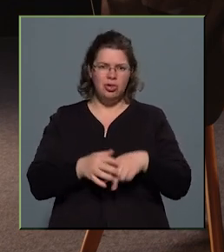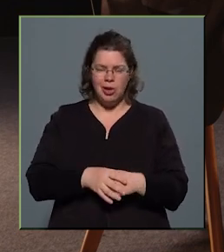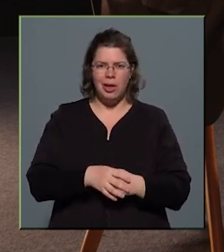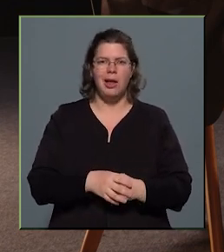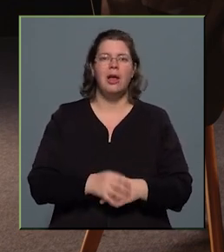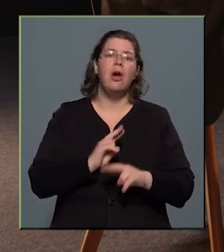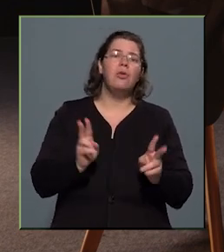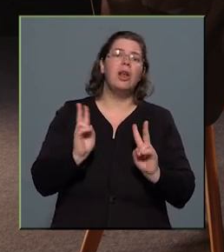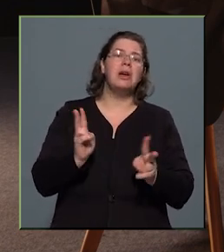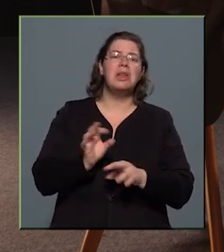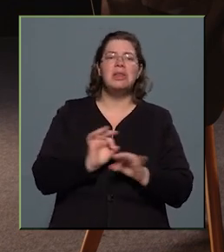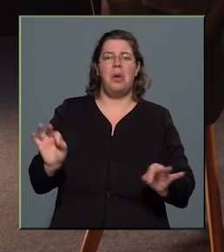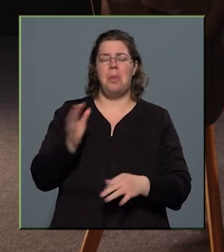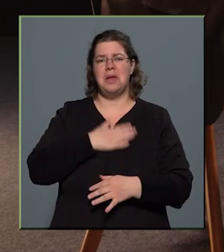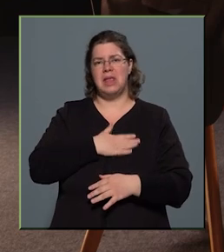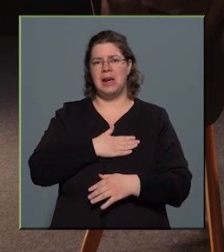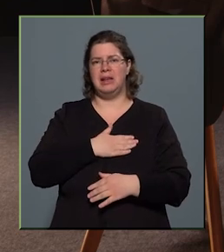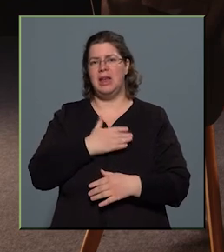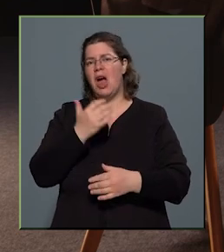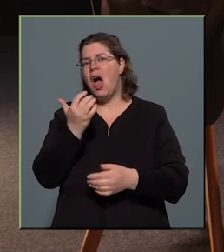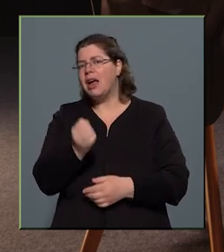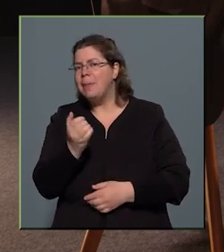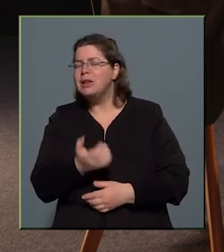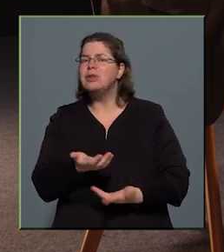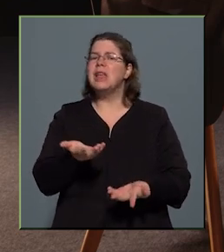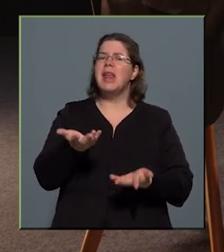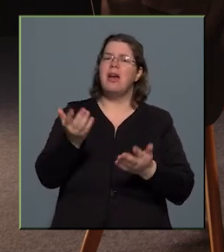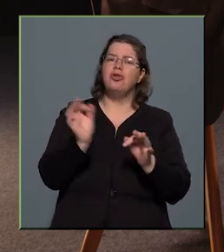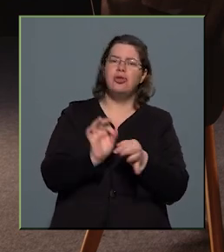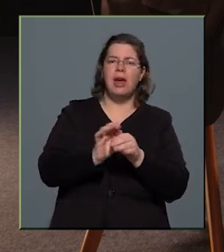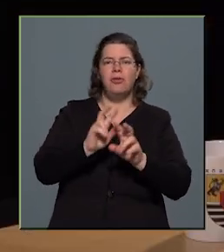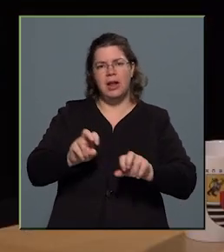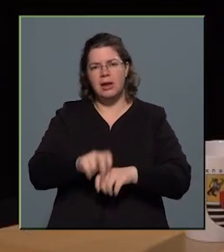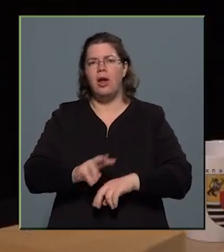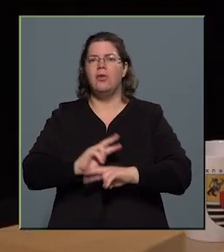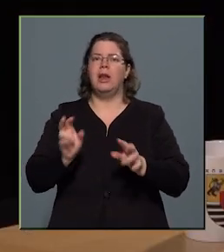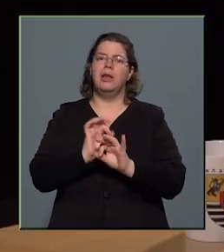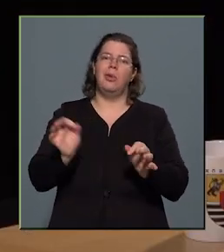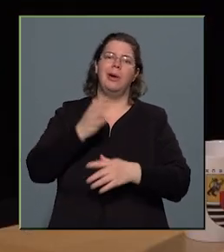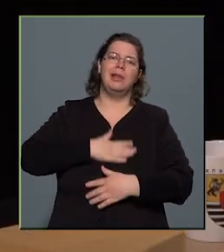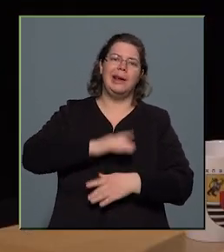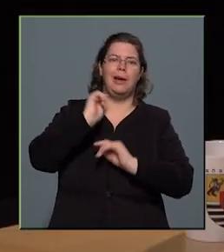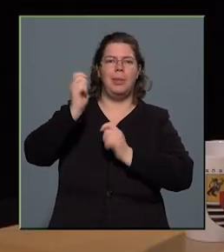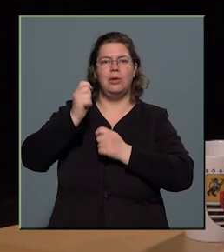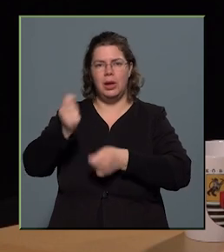Van, aki jobban szereti a kábítószeres ügyek felderítését, van, aki jobban szereti a betöréses ügyek felderítését.